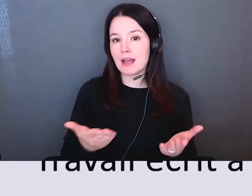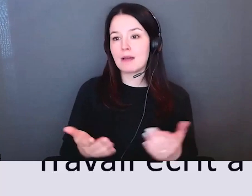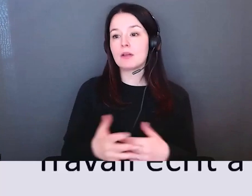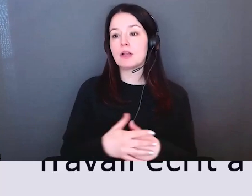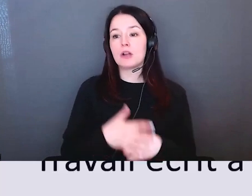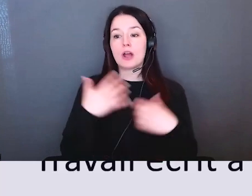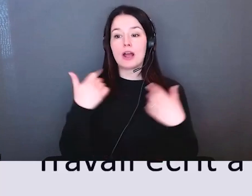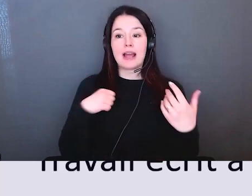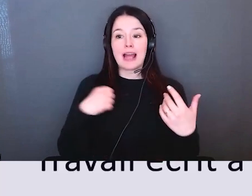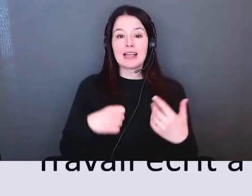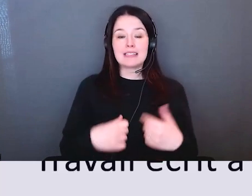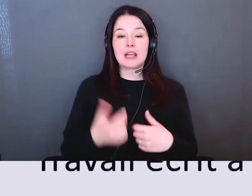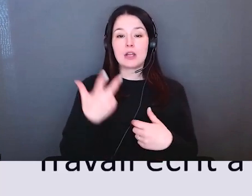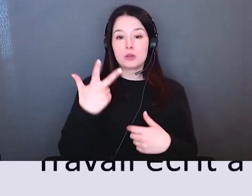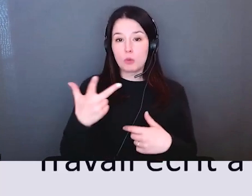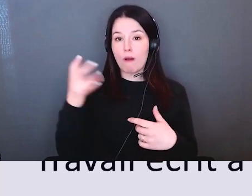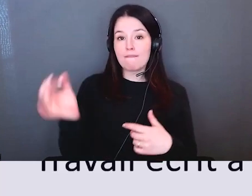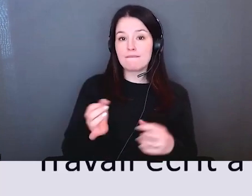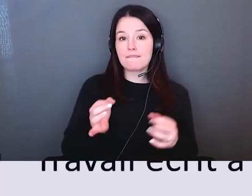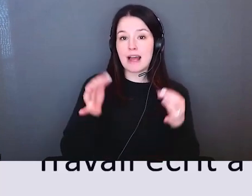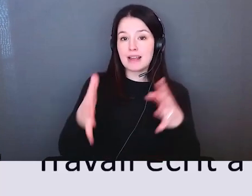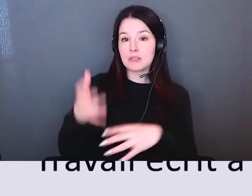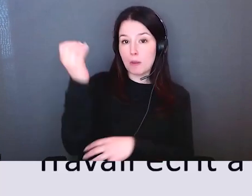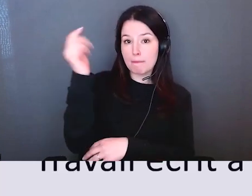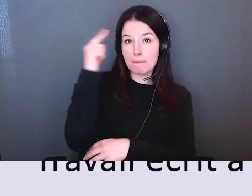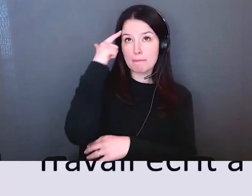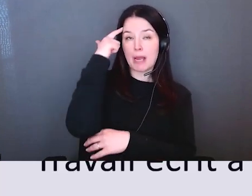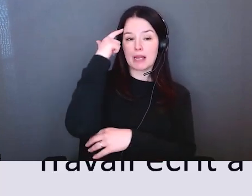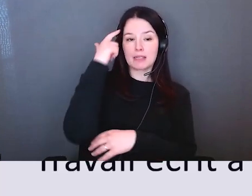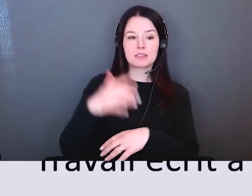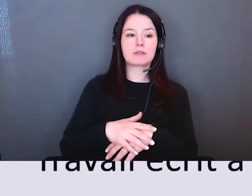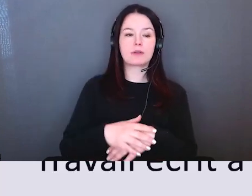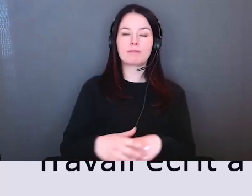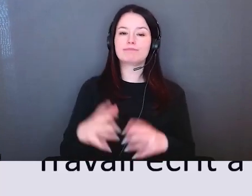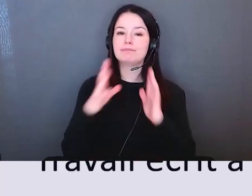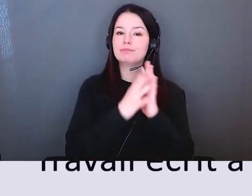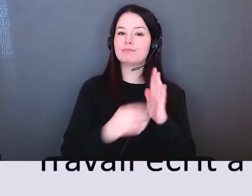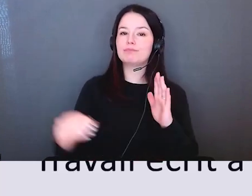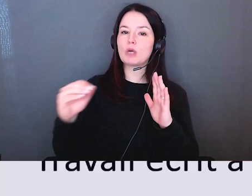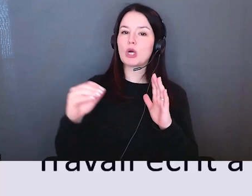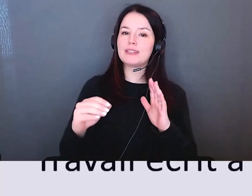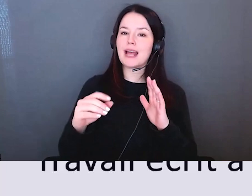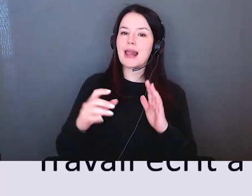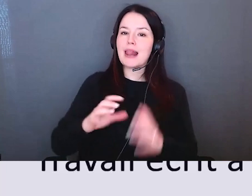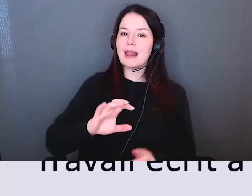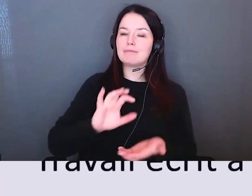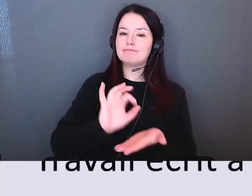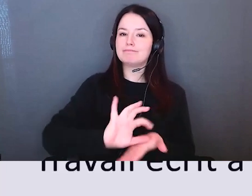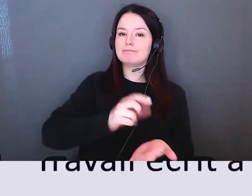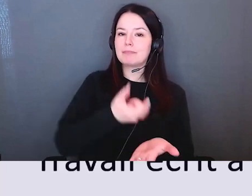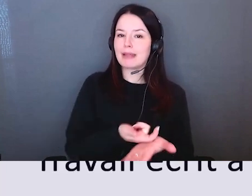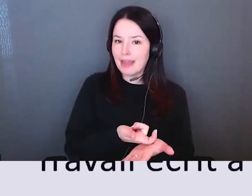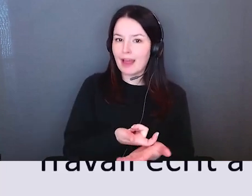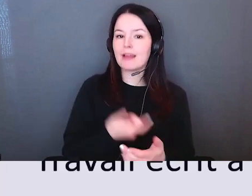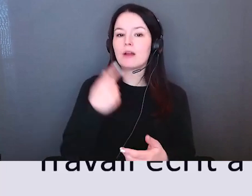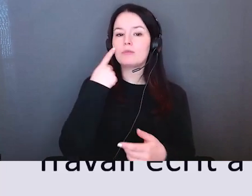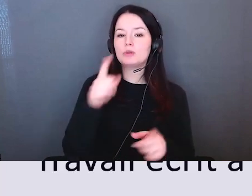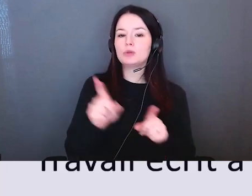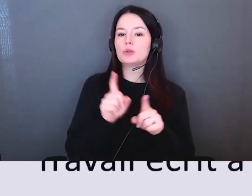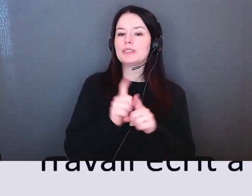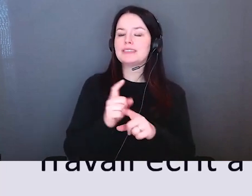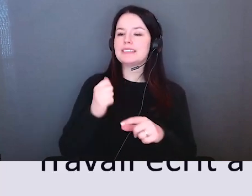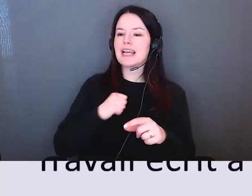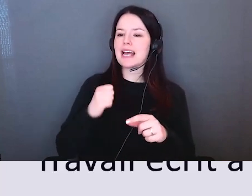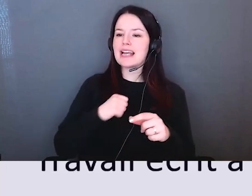voyaient ces diapos en grand ici quelles sont mes prochaines étapes dans l'apprentissage par la pratique